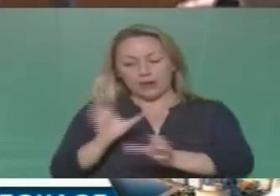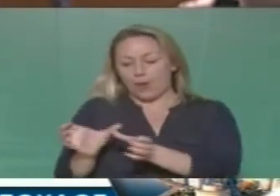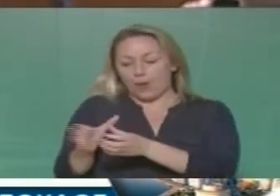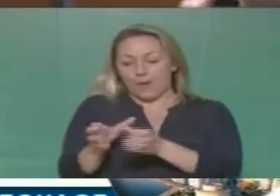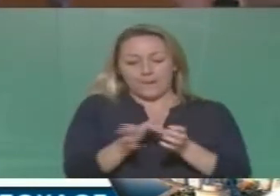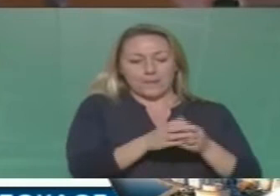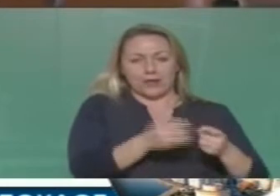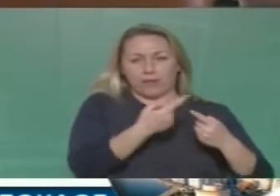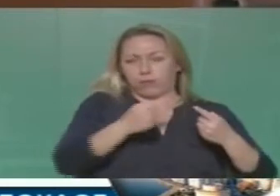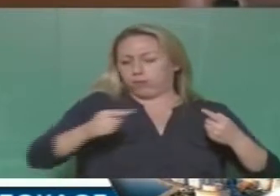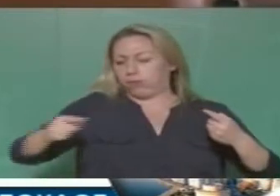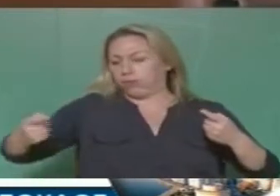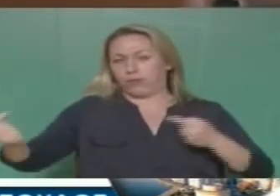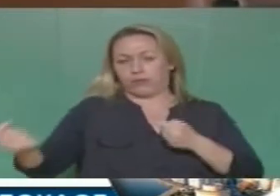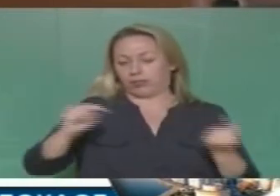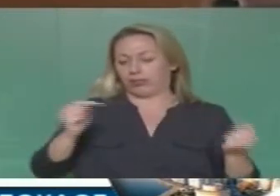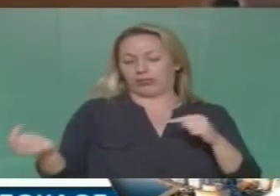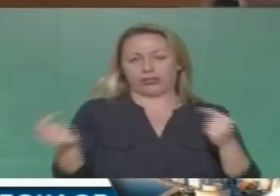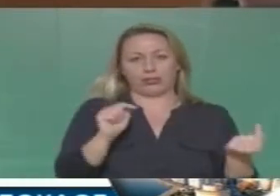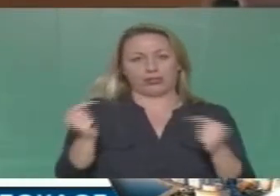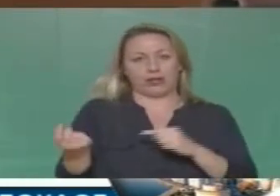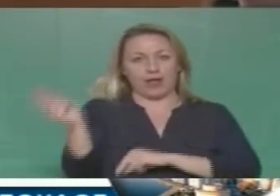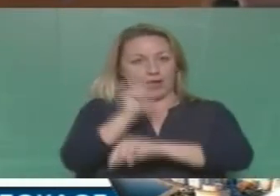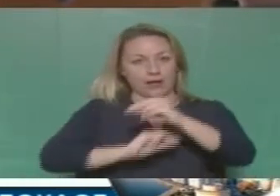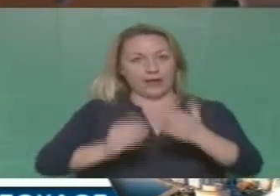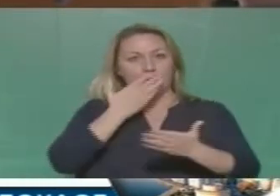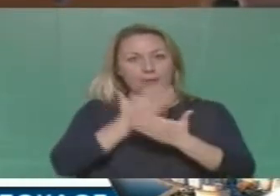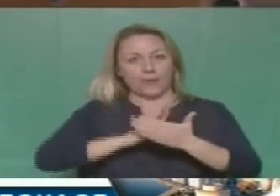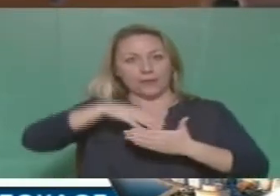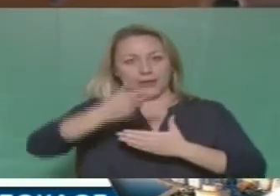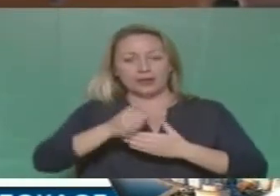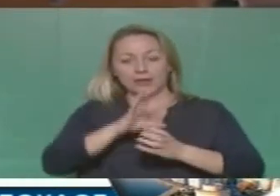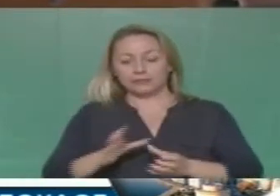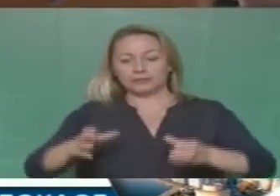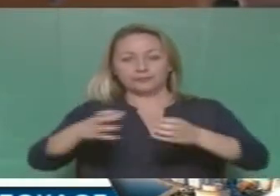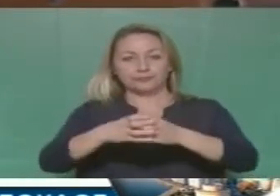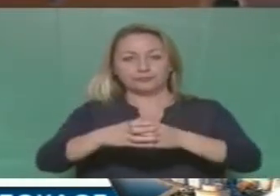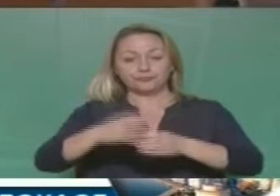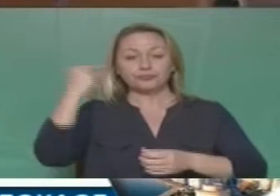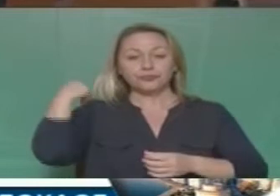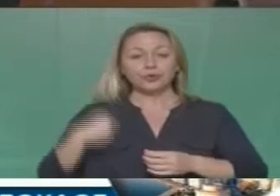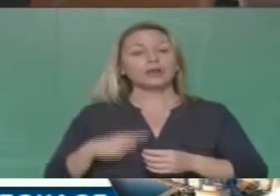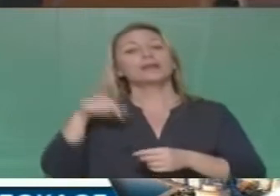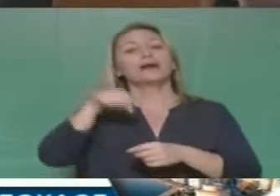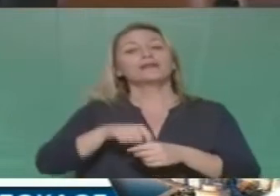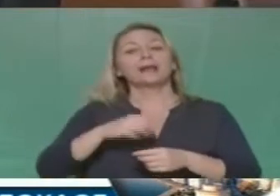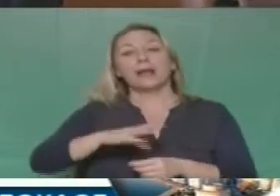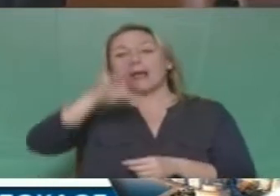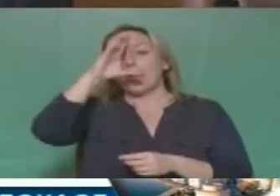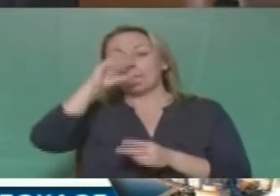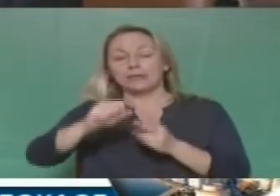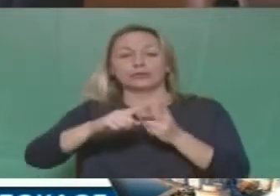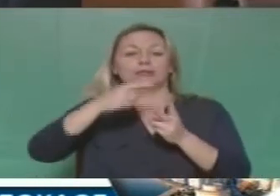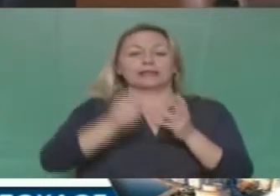προέρχονται υποτίθεται από δεφυρετικούς πολιτικούς χώρους. Ο Δήμαρχος μάζεψε από Νέα Δημοκρατία, μάζεψε από ΠΑΣΟΚ, μάζεψε από